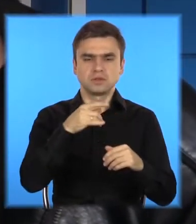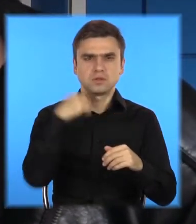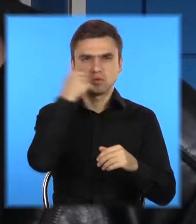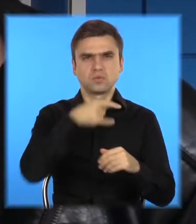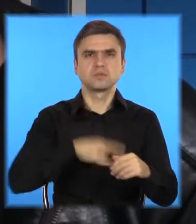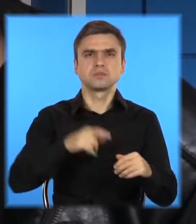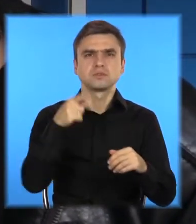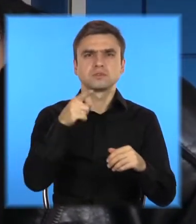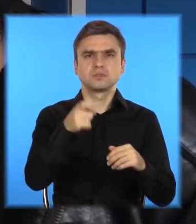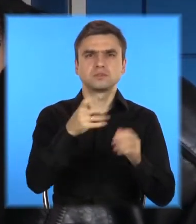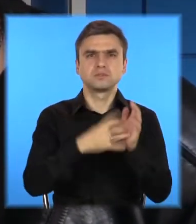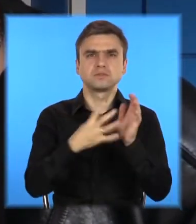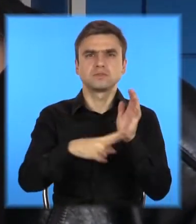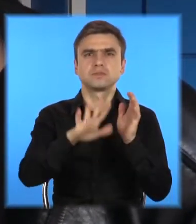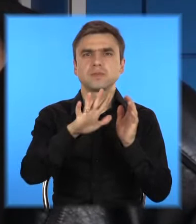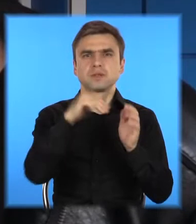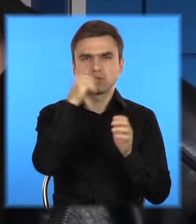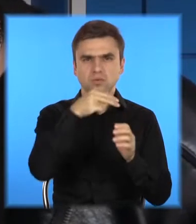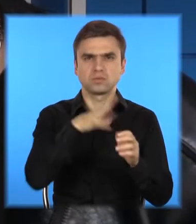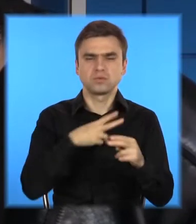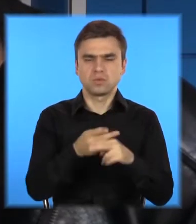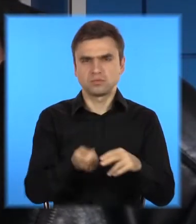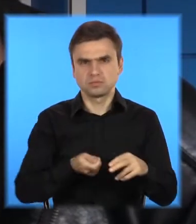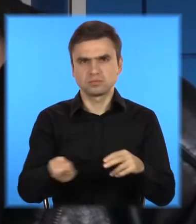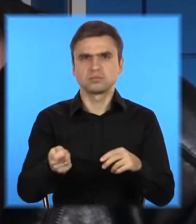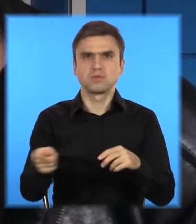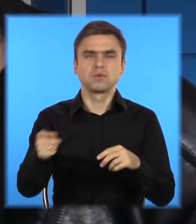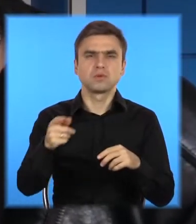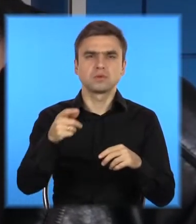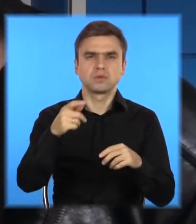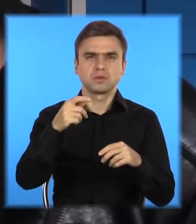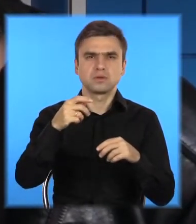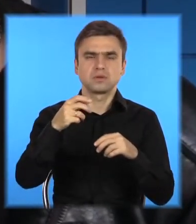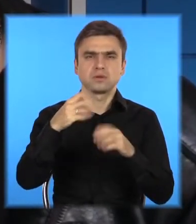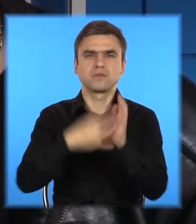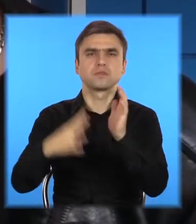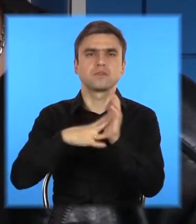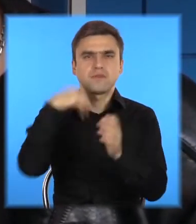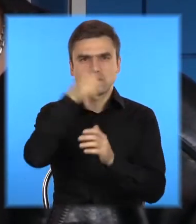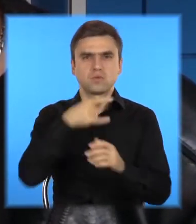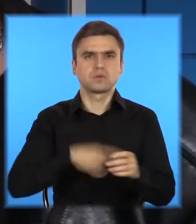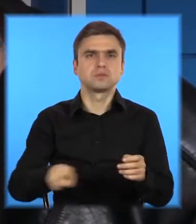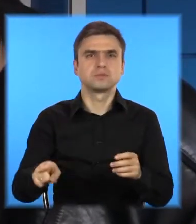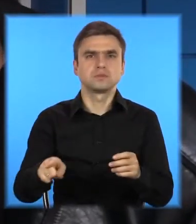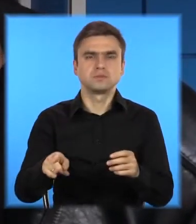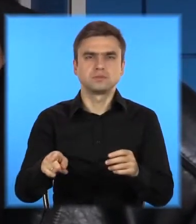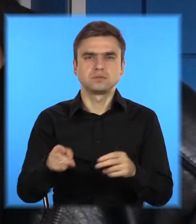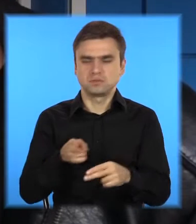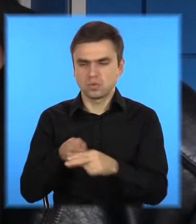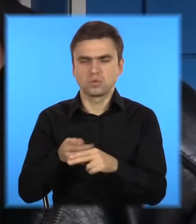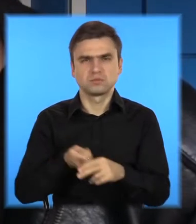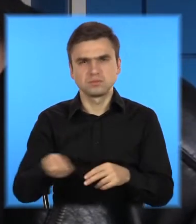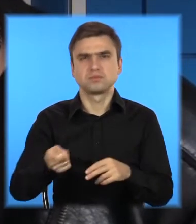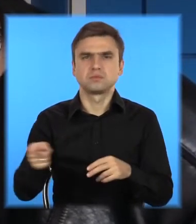своєму співмешканцу 99-го року народження. Від отриманого ножового поранення даний